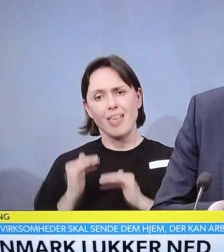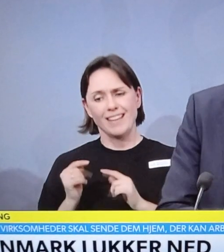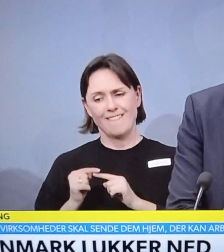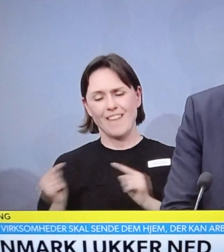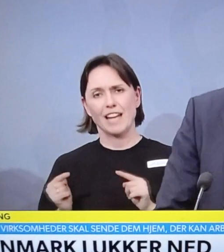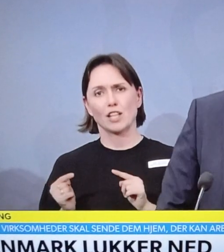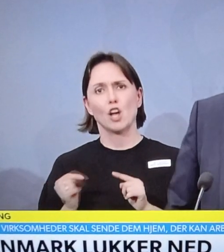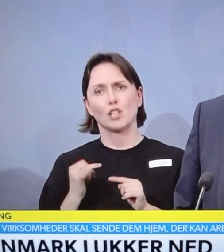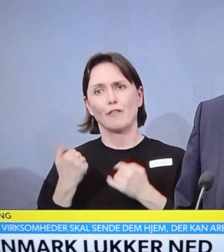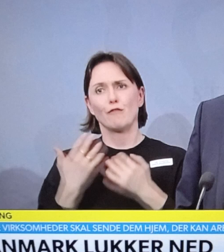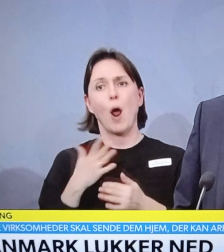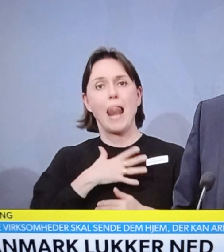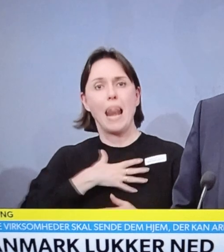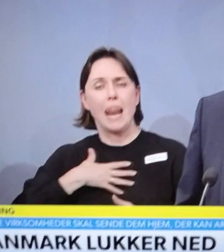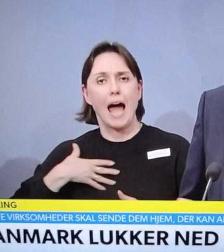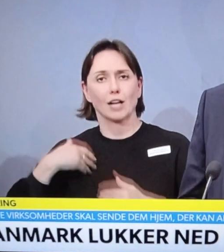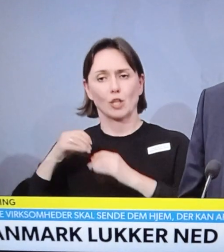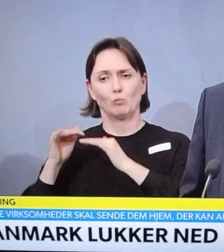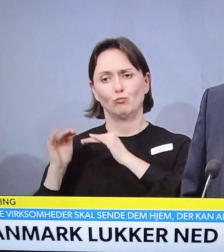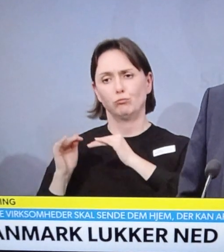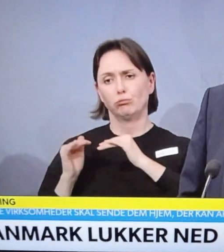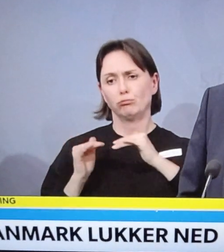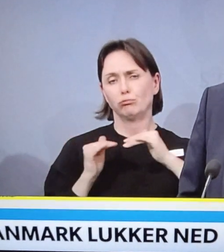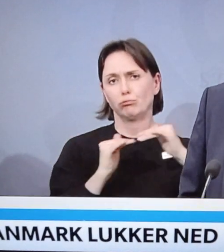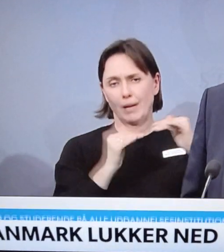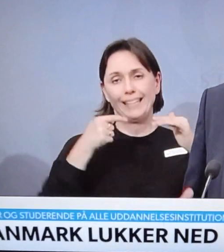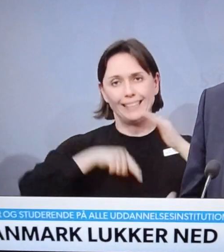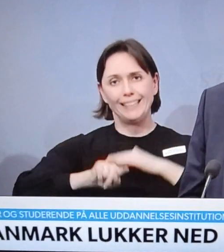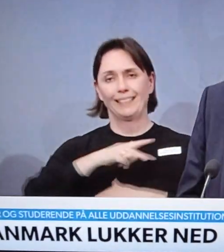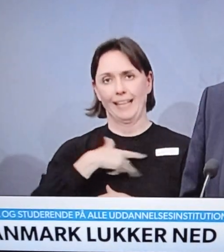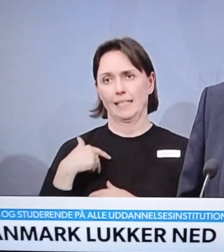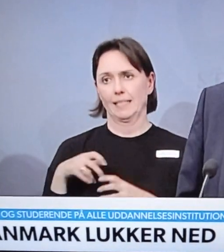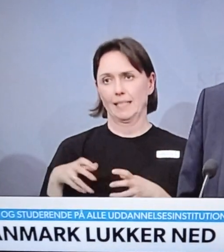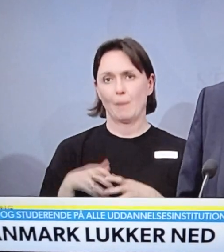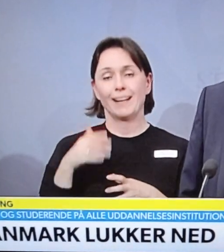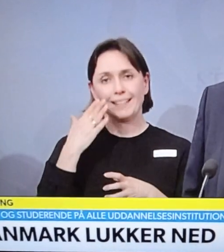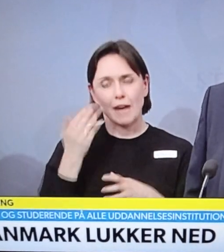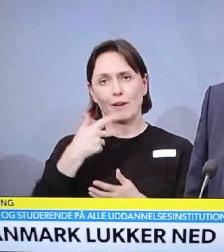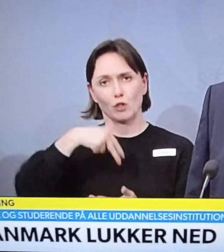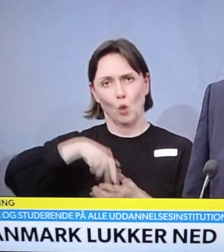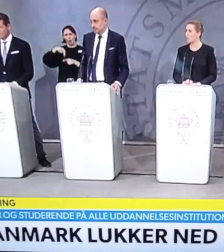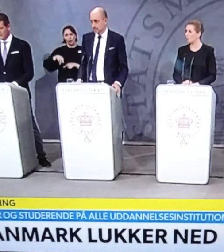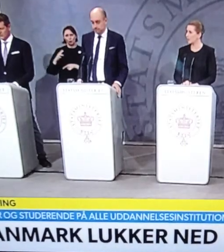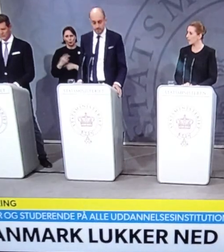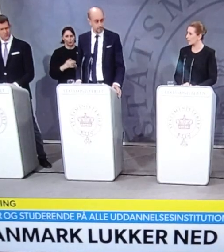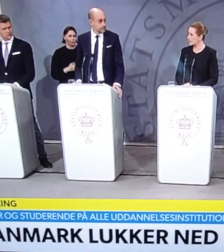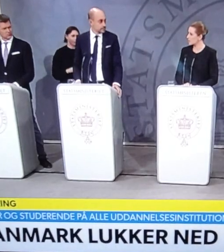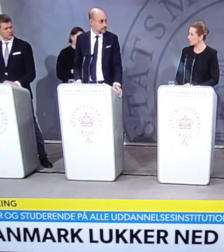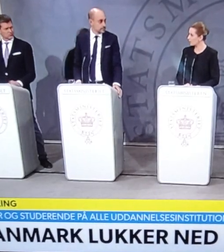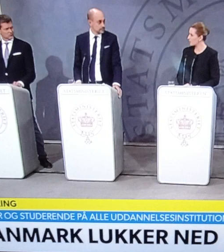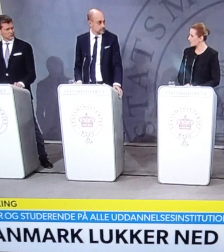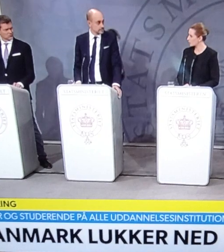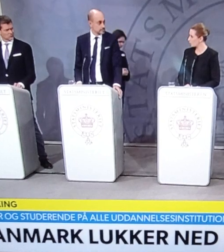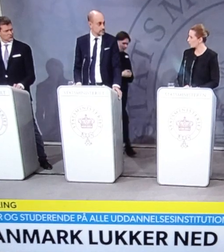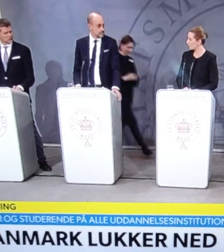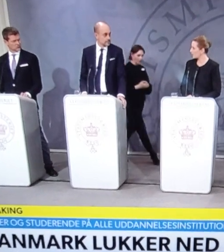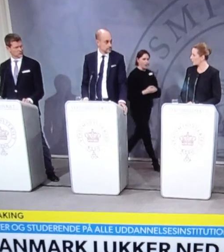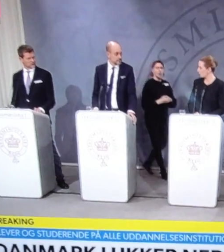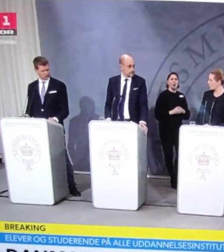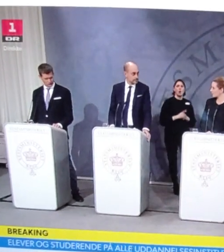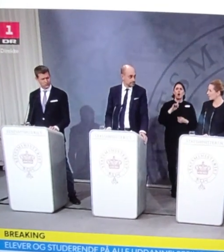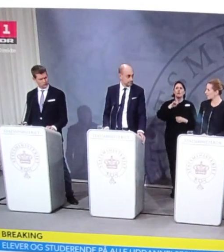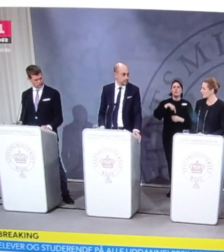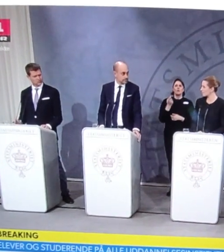langsomme indfasning i det danske samfund. Det er derfor, vi står her. Men vi må forvente, ganske mange patientgrupper bliver